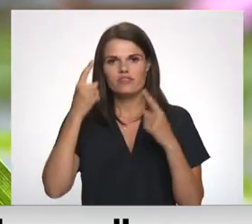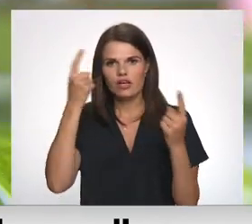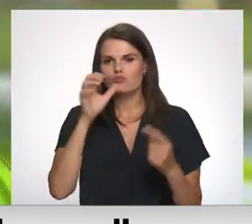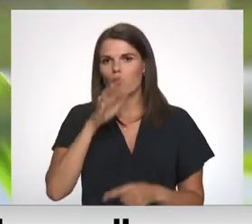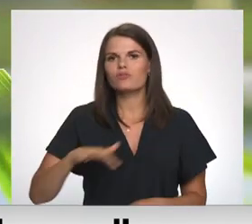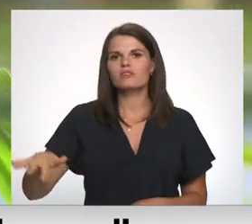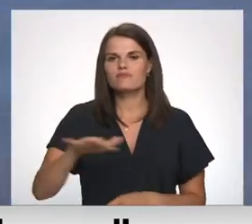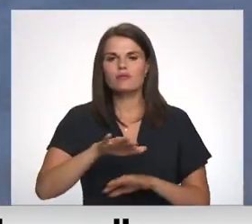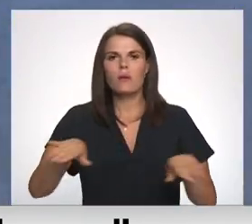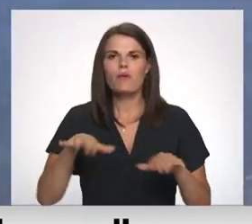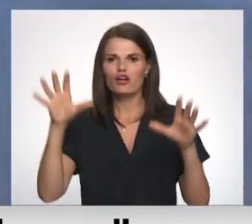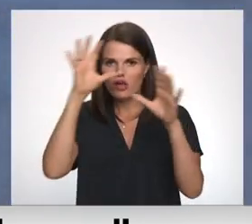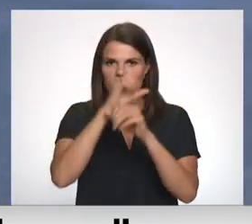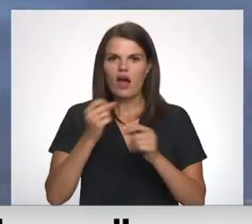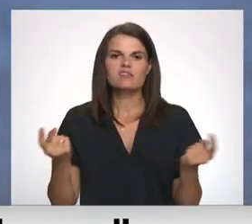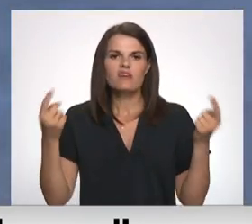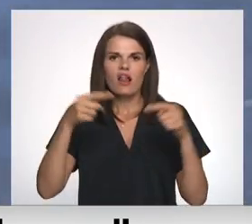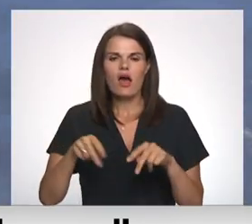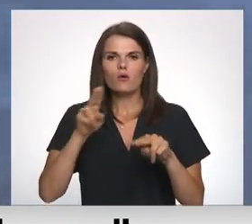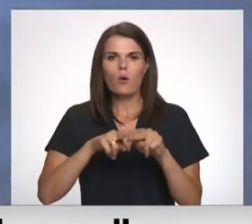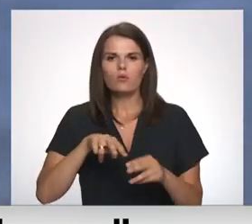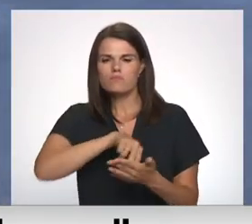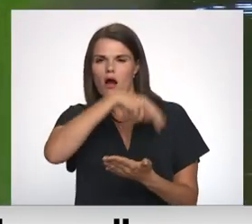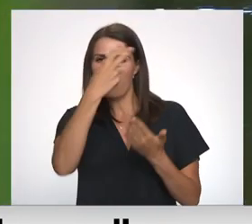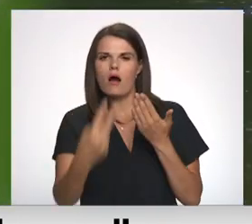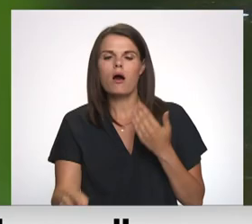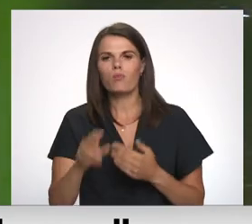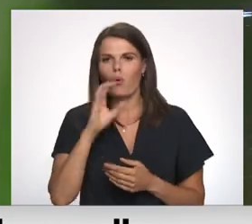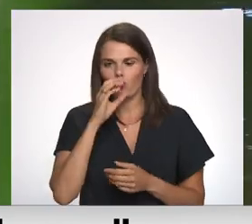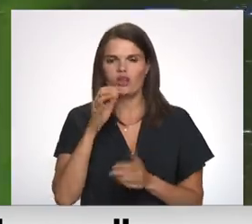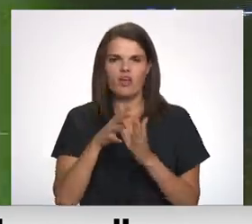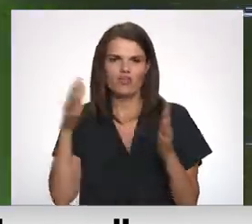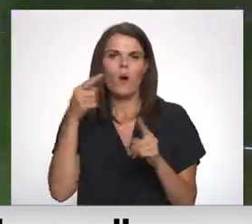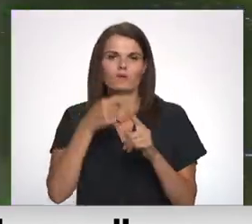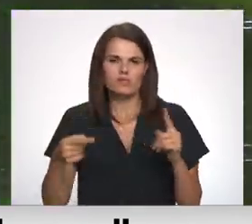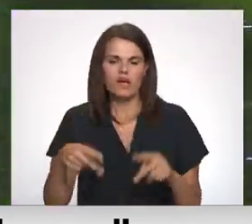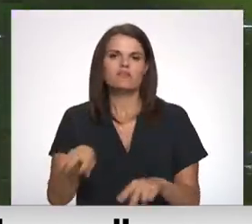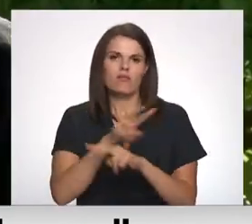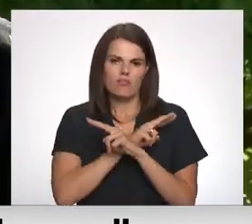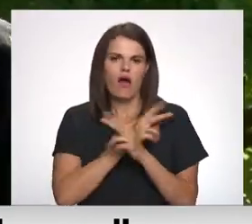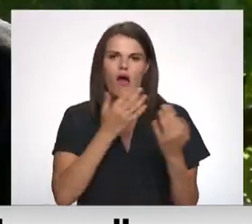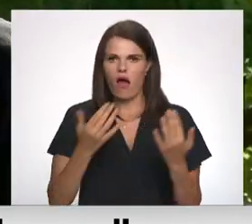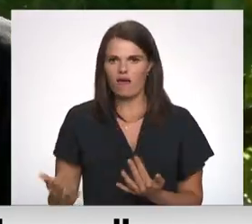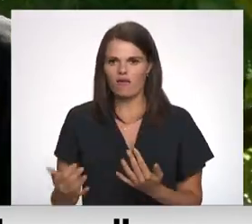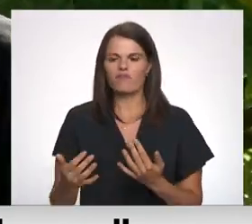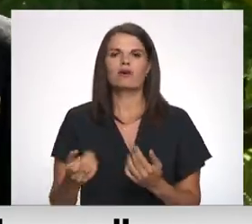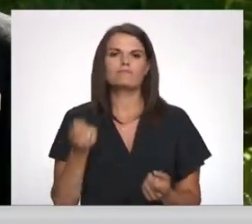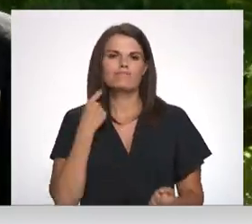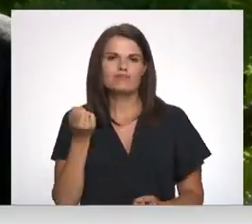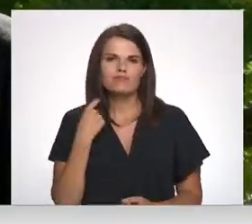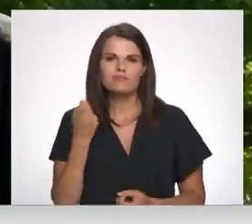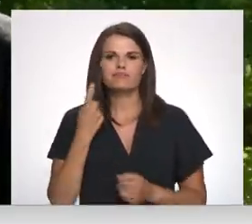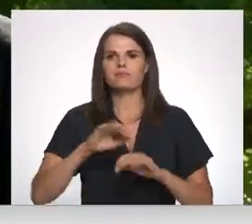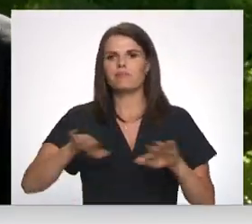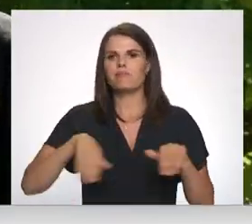tilpēm, peldēšana naktī un pārgalvīga lekšana ūdenī daudzkārt ir beigusies ar nāvi. Baudam grādīgos dzērienus,